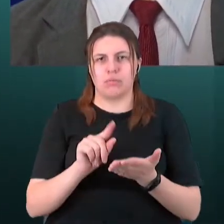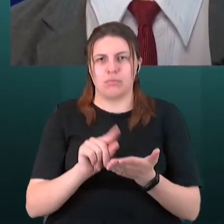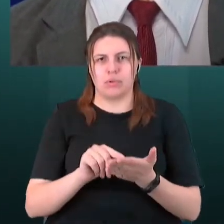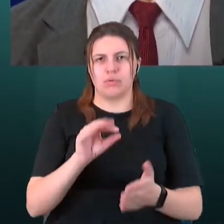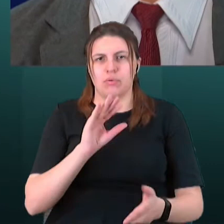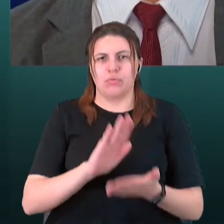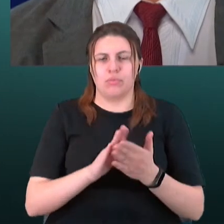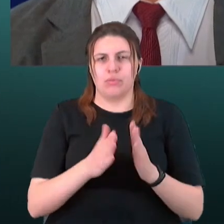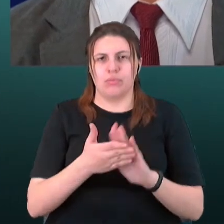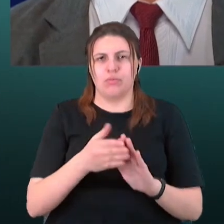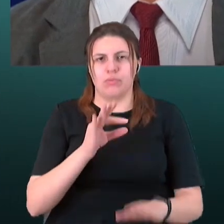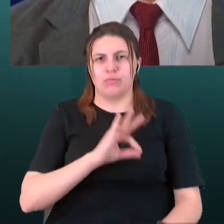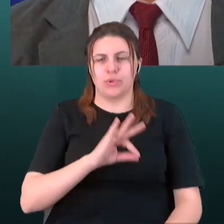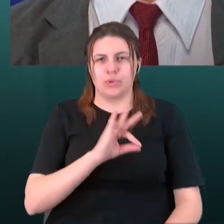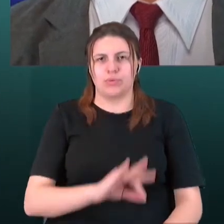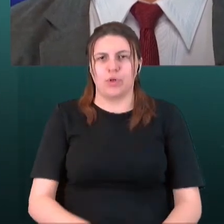поясніть цей момент.